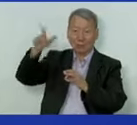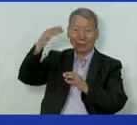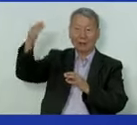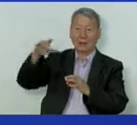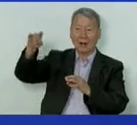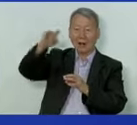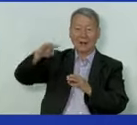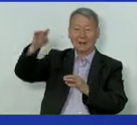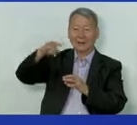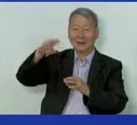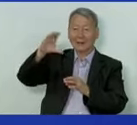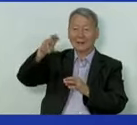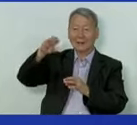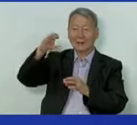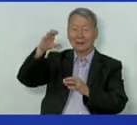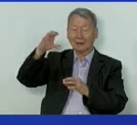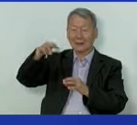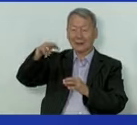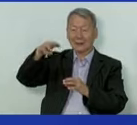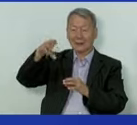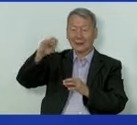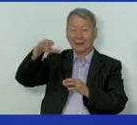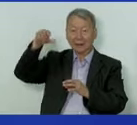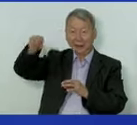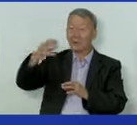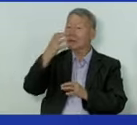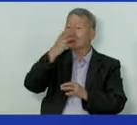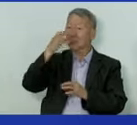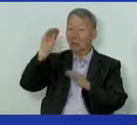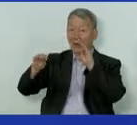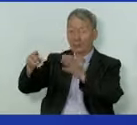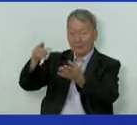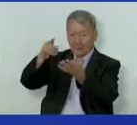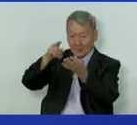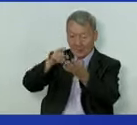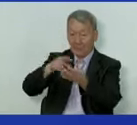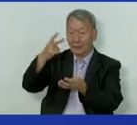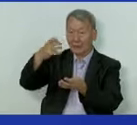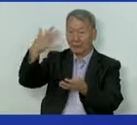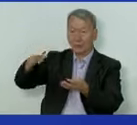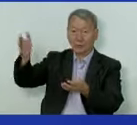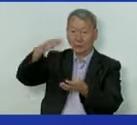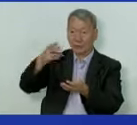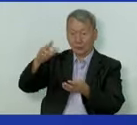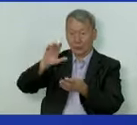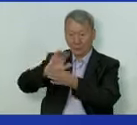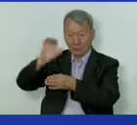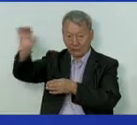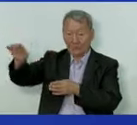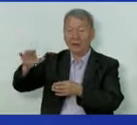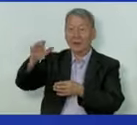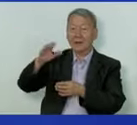то есть это там на сегодняшний день находятся кислородные концентраторы, обеспечены 252 штуки,